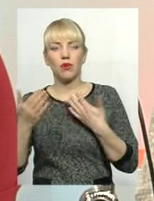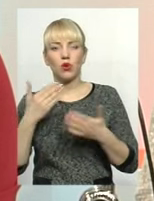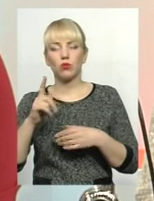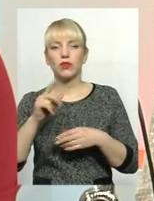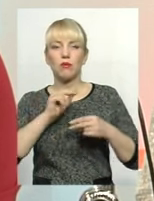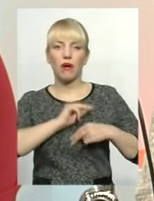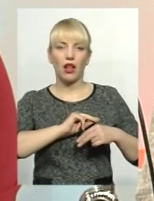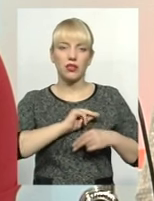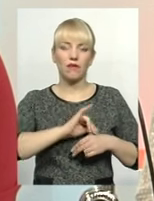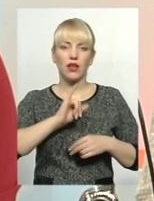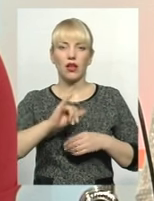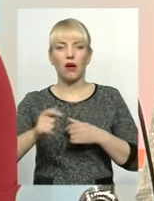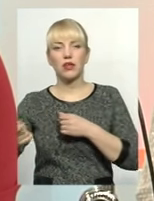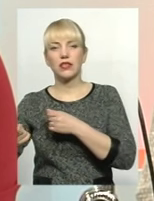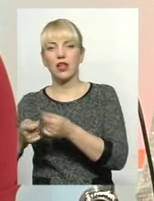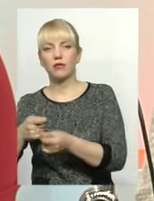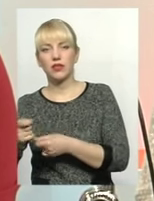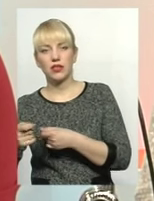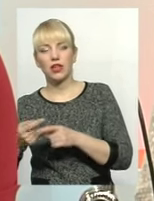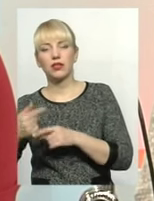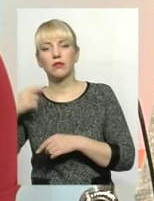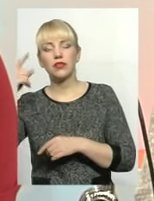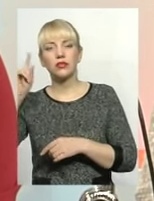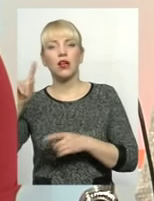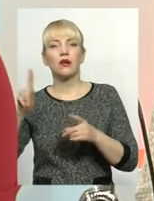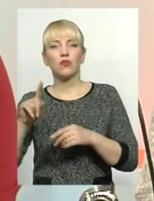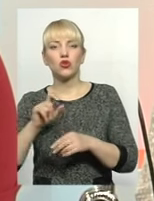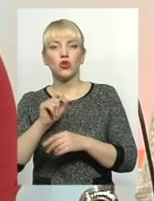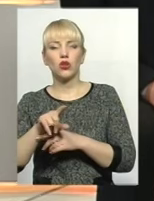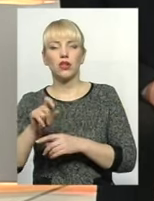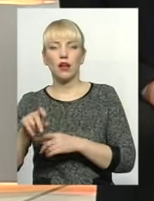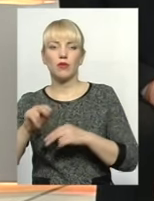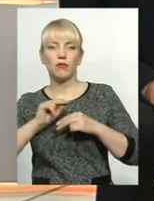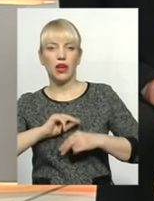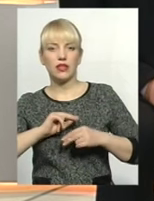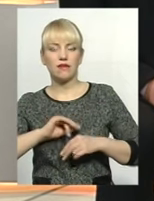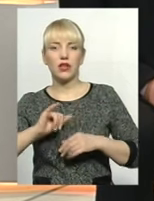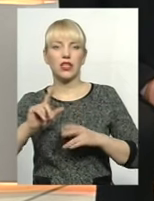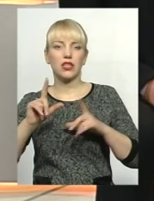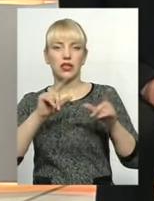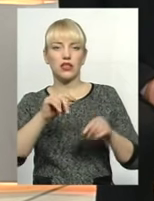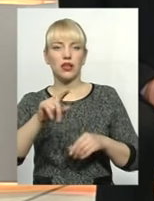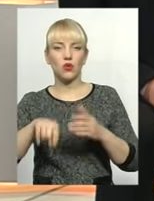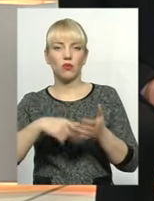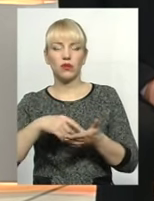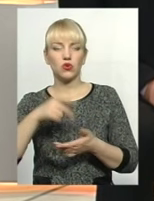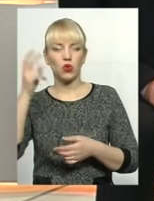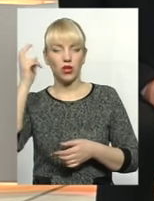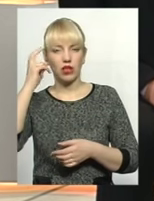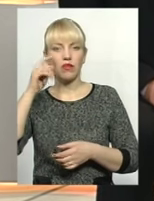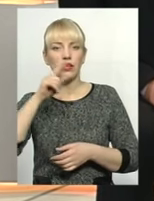адміністрацією підприємств. Ми знаємо, що наймані працівники їздили у місто Київ. Це був з'їзд